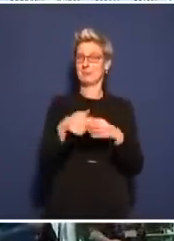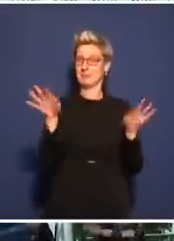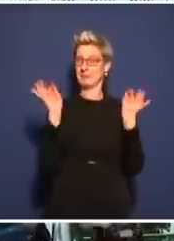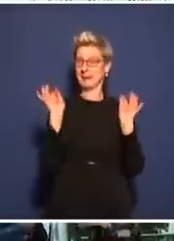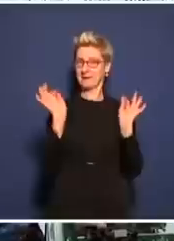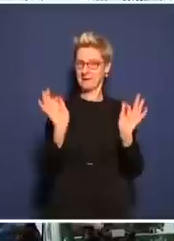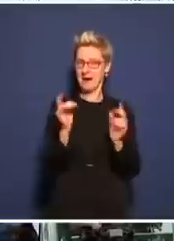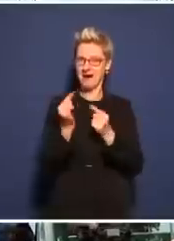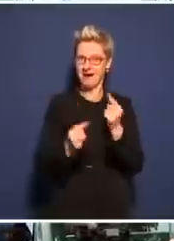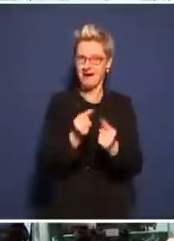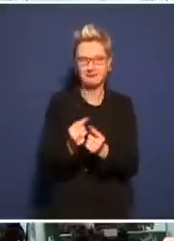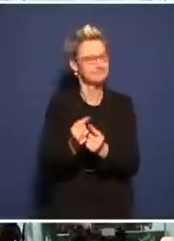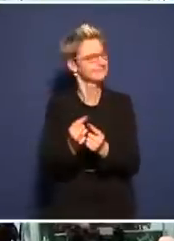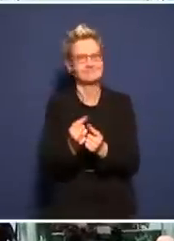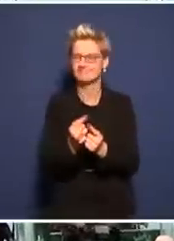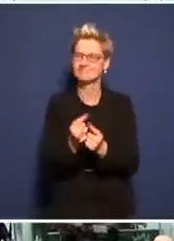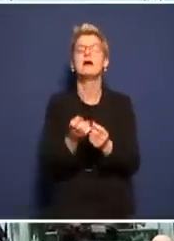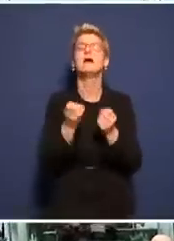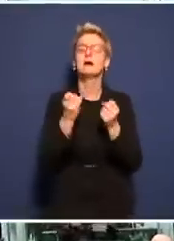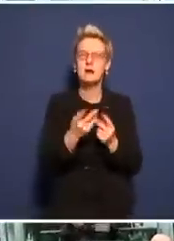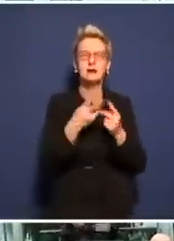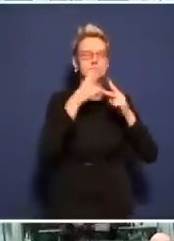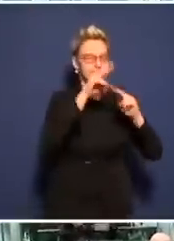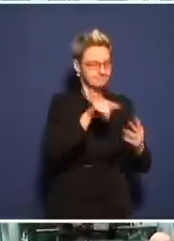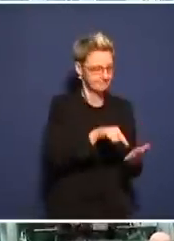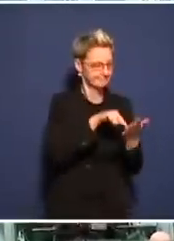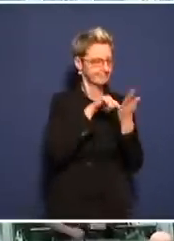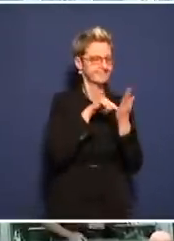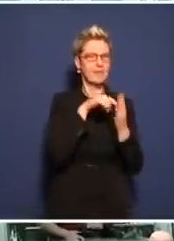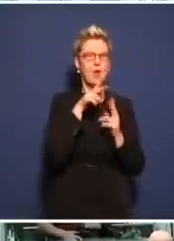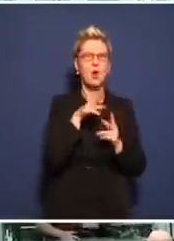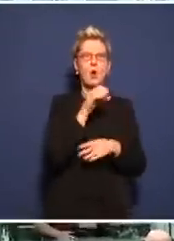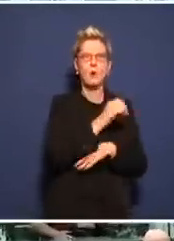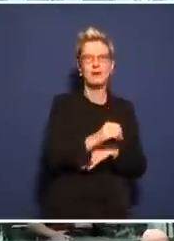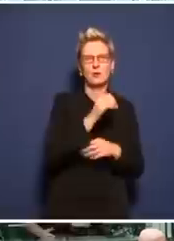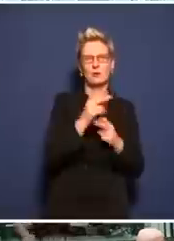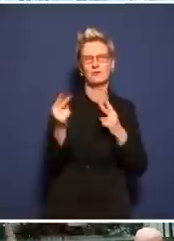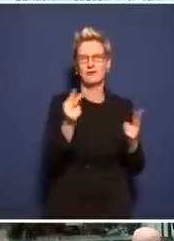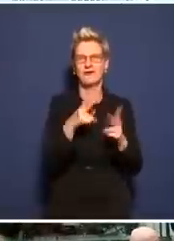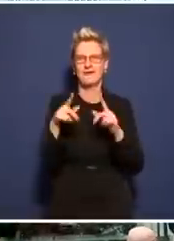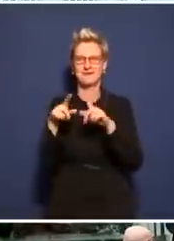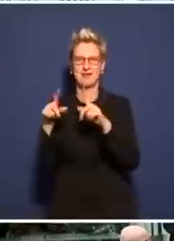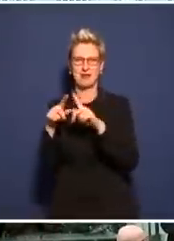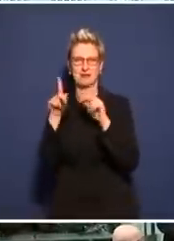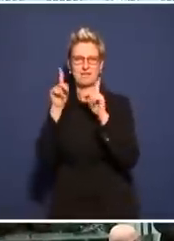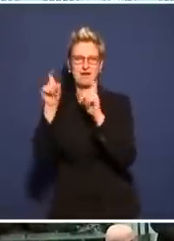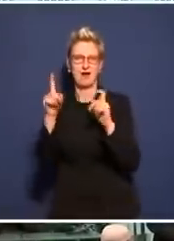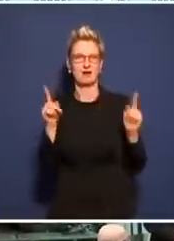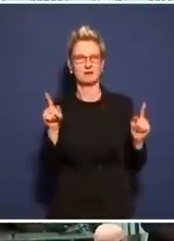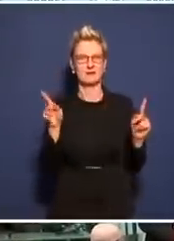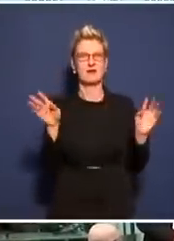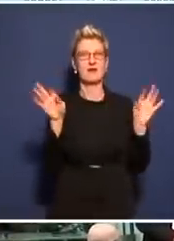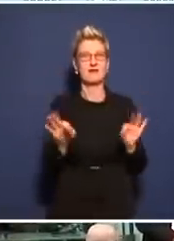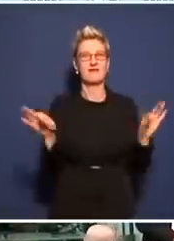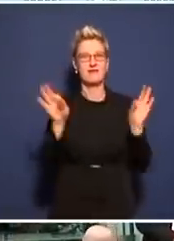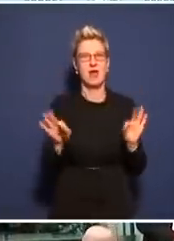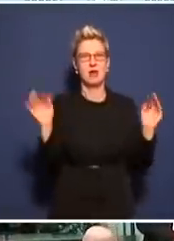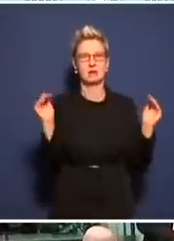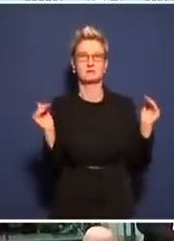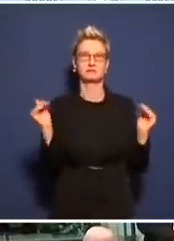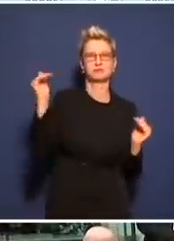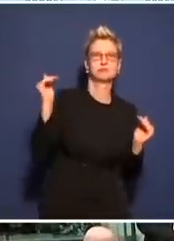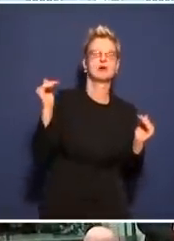Omikron-Variante weniger gefährlich ist als zum Beispiel die Delta-Variante. Diese Daten sind auf Deutschland nicht eins zu eins zu